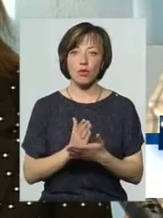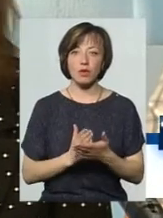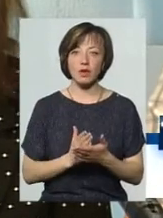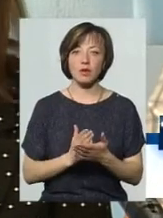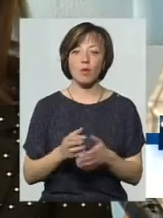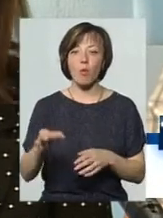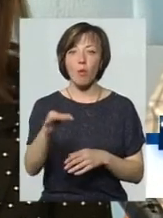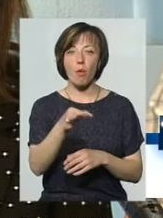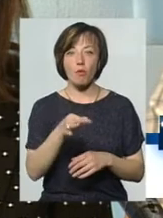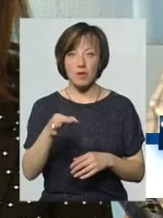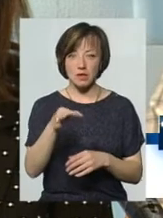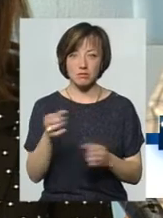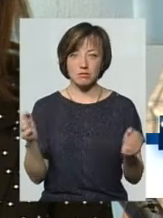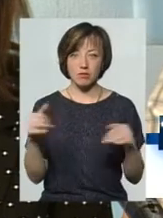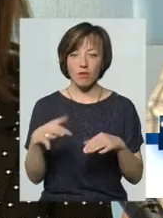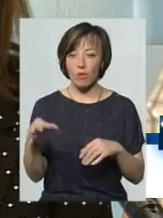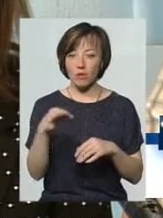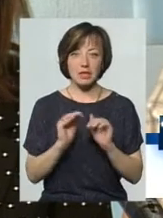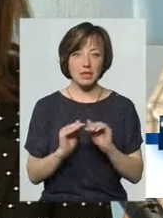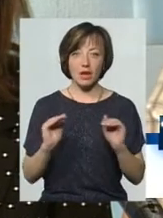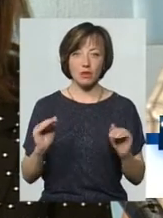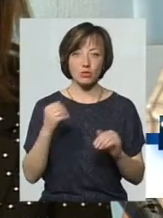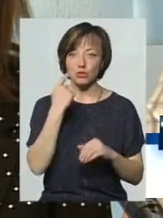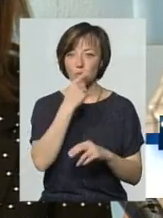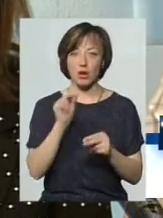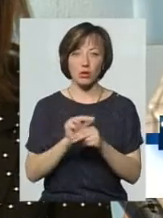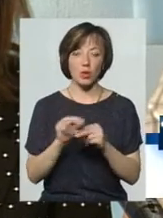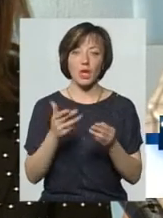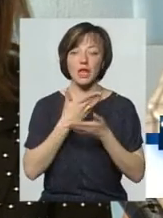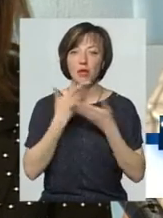й дітей області. Тому що в області такої дитячої стоматології немає.